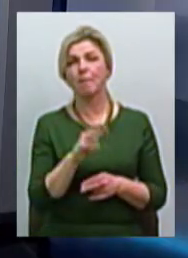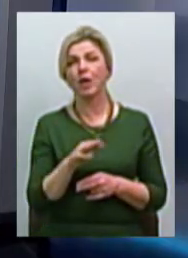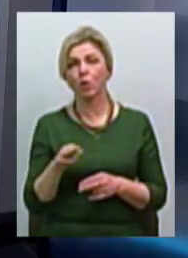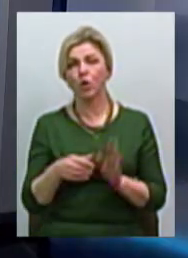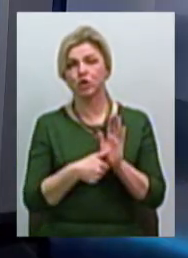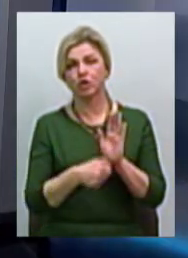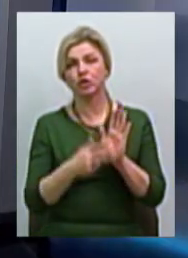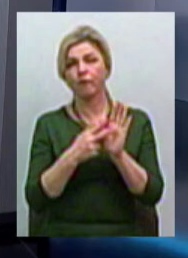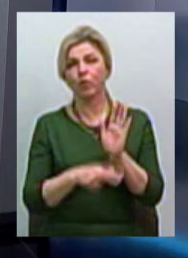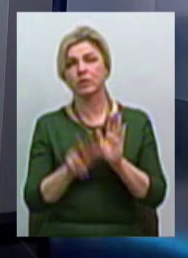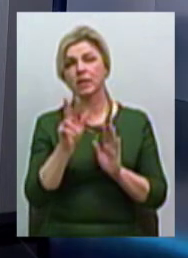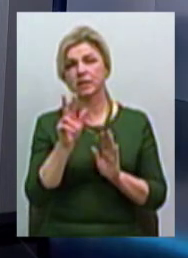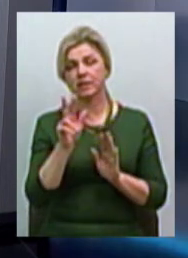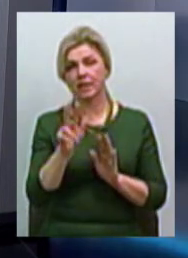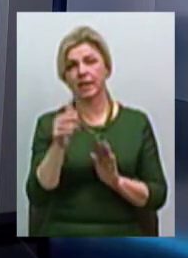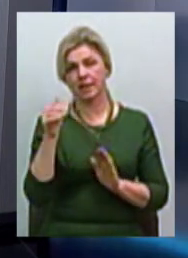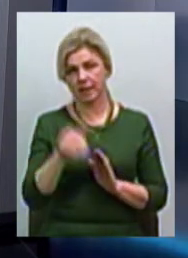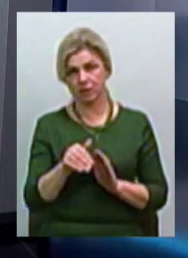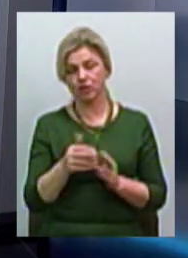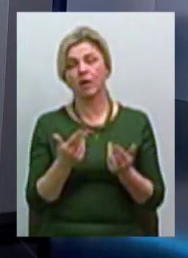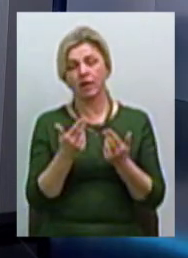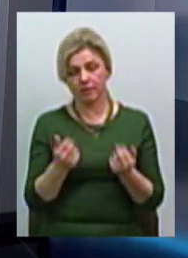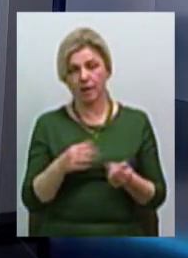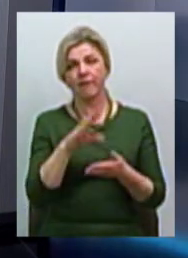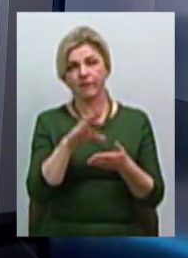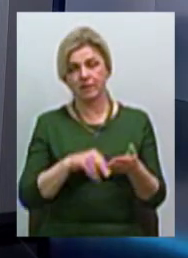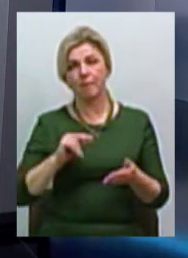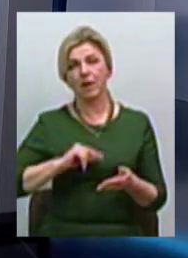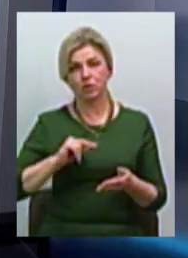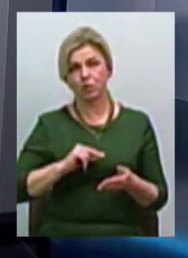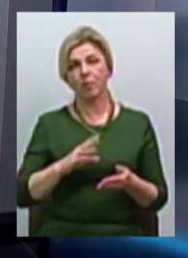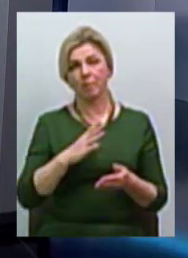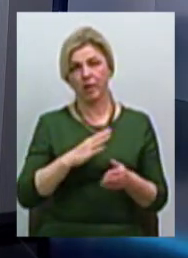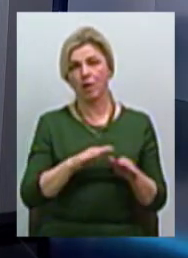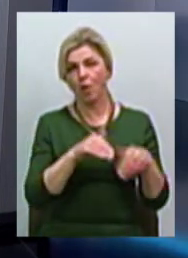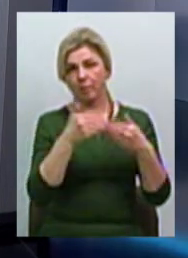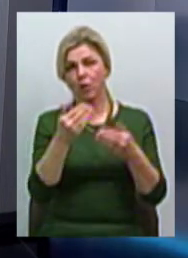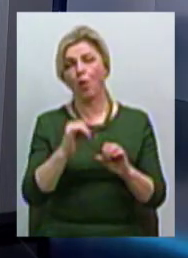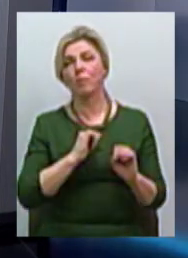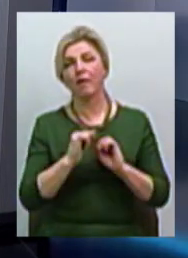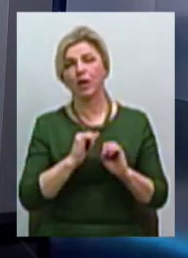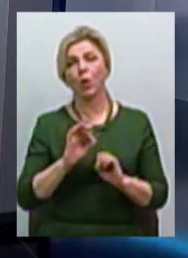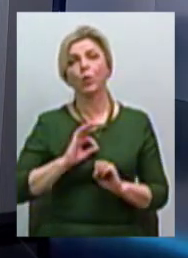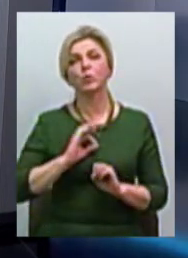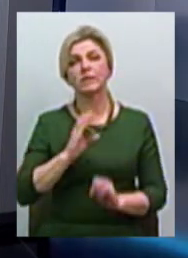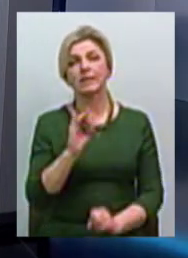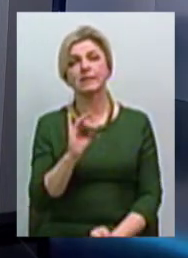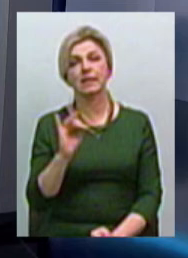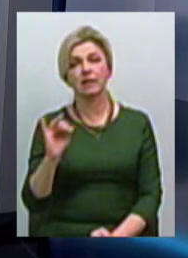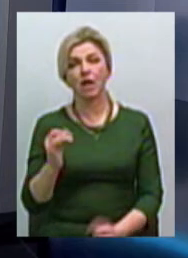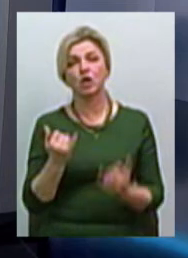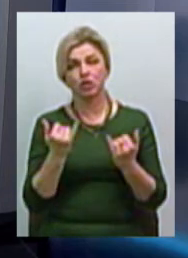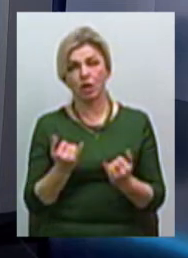683 тисячі, так? Так, всі працівники, вони звернулися до управління юстиції, і на даний час